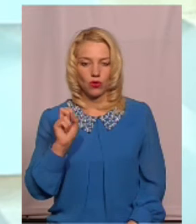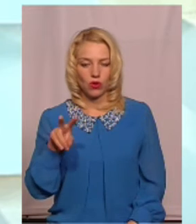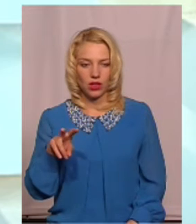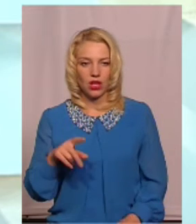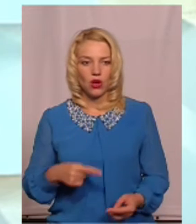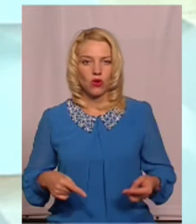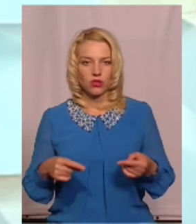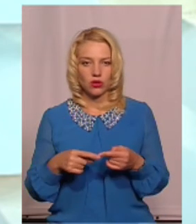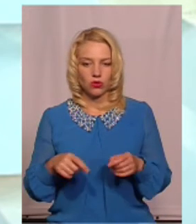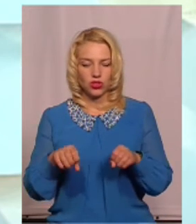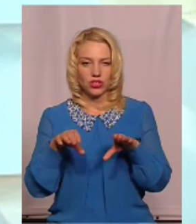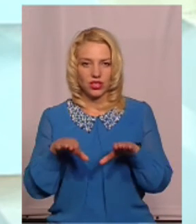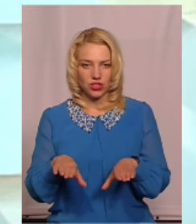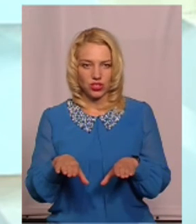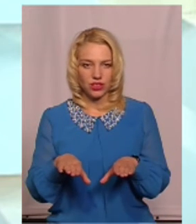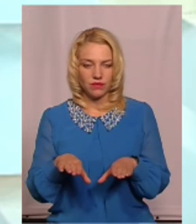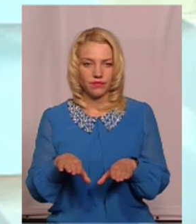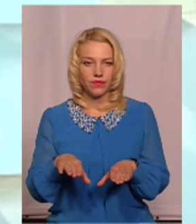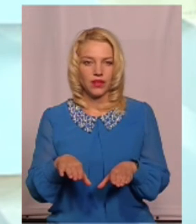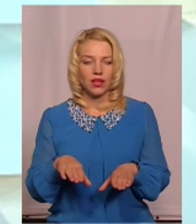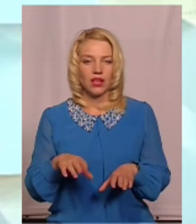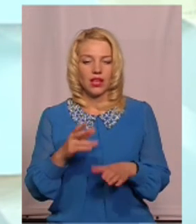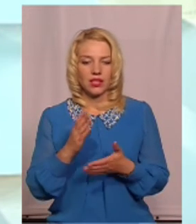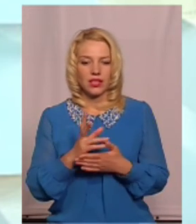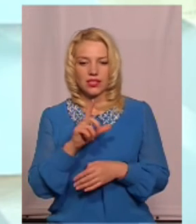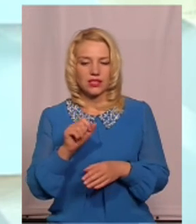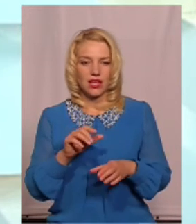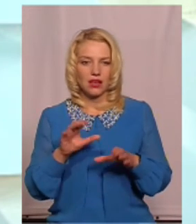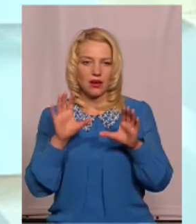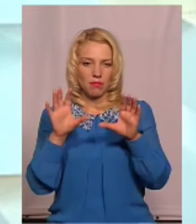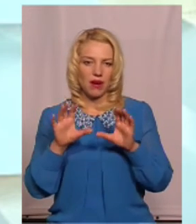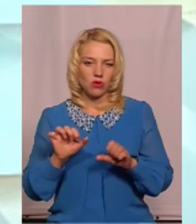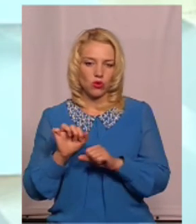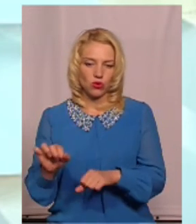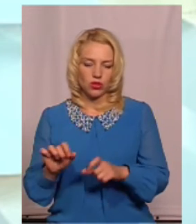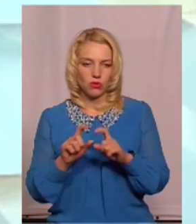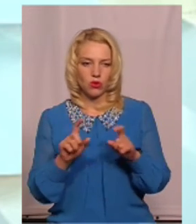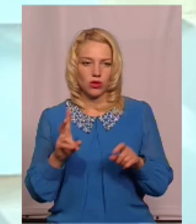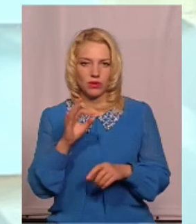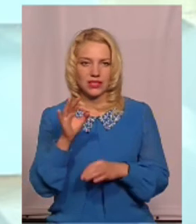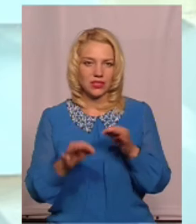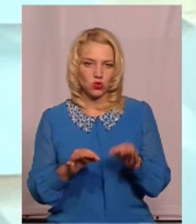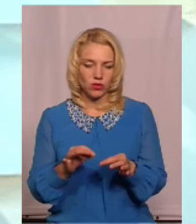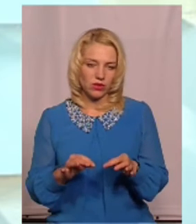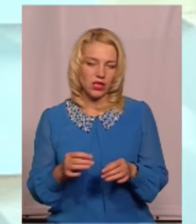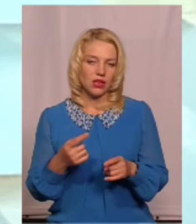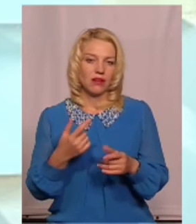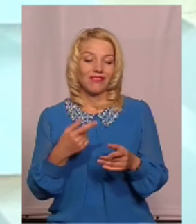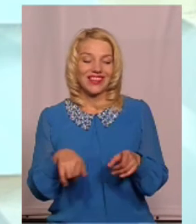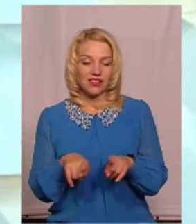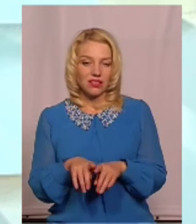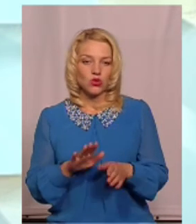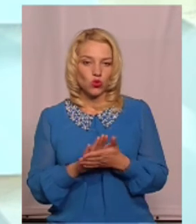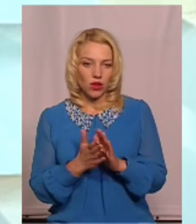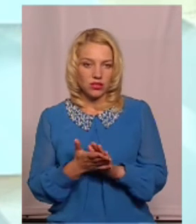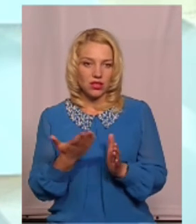остаточне рішення є за правоохоронними органами та за судом. Тобто, навіть в цій ситуації, якщо